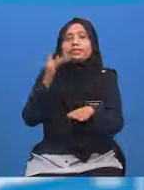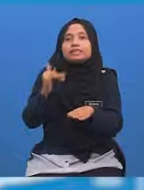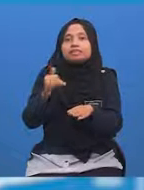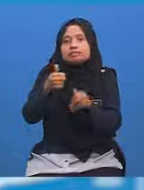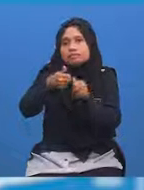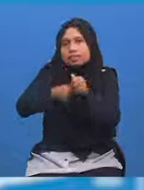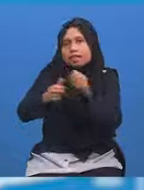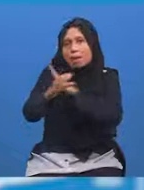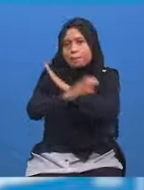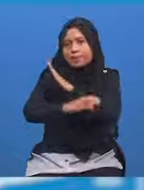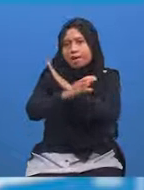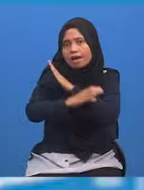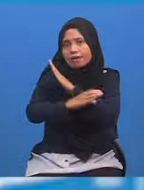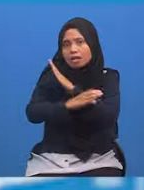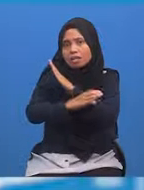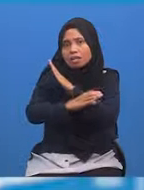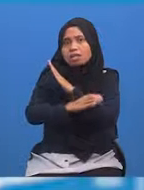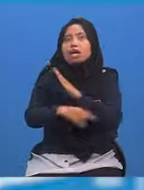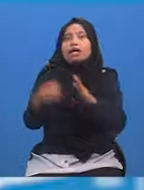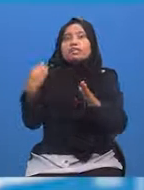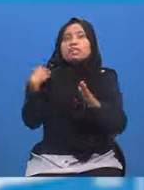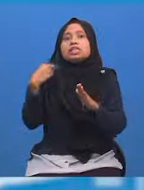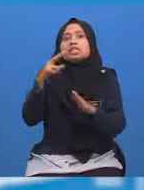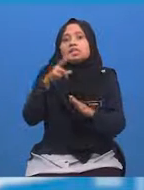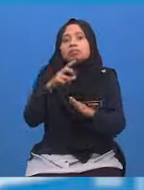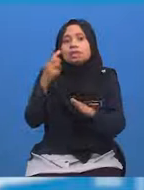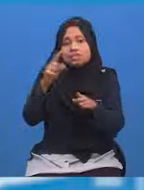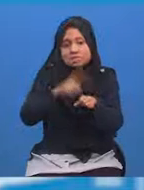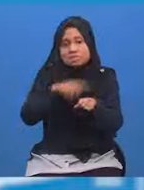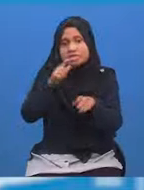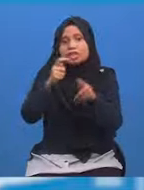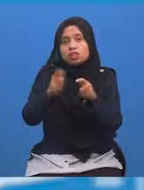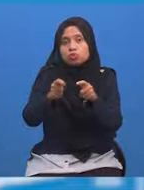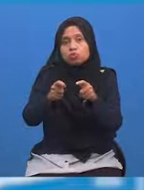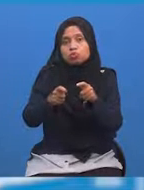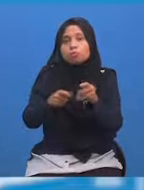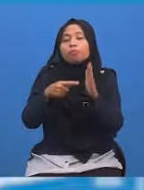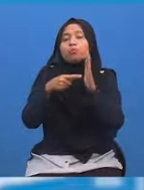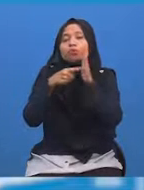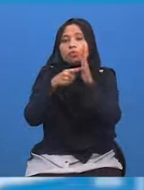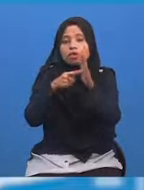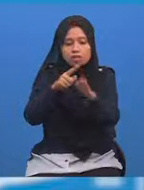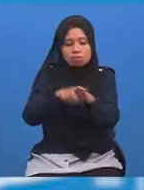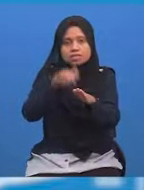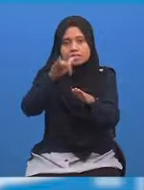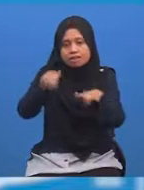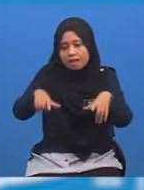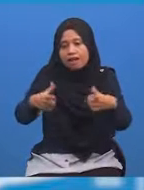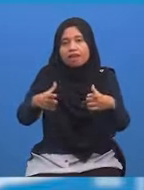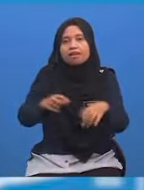setiap negara atau bandar Berada dalam suatu zon waktu tertentu Dan mungkin menunjukkan masa yang berbeza